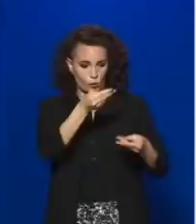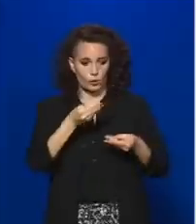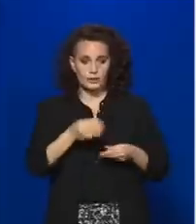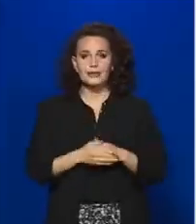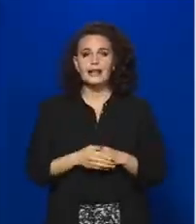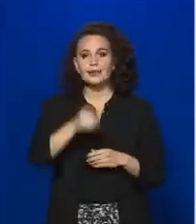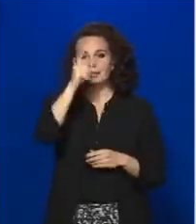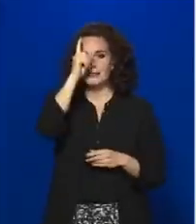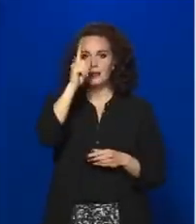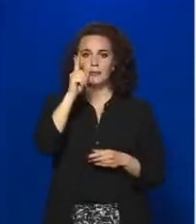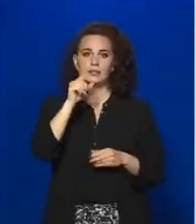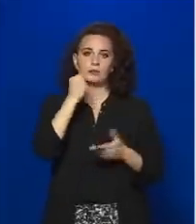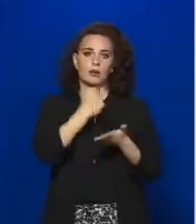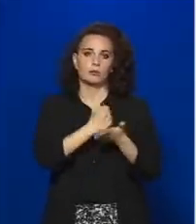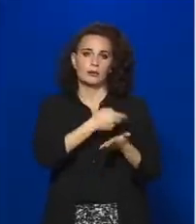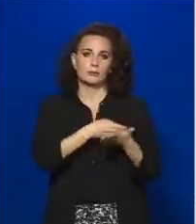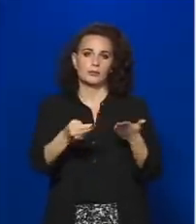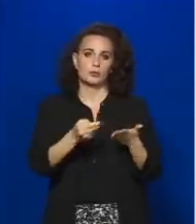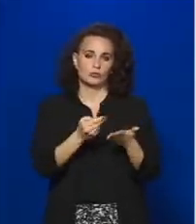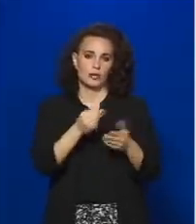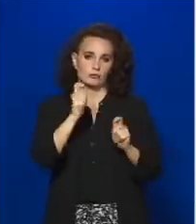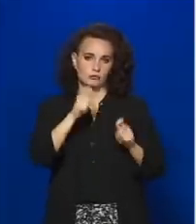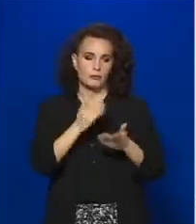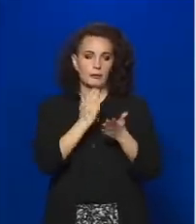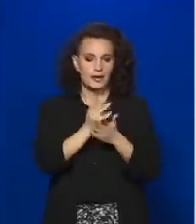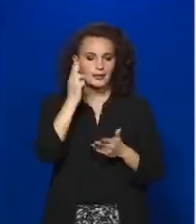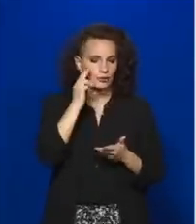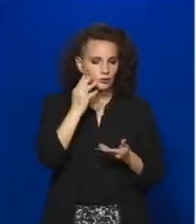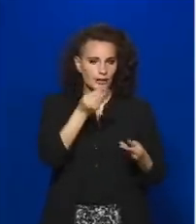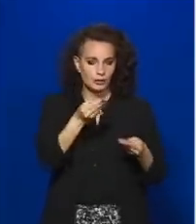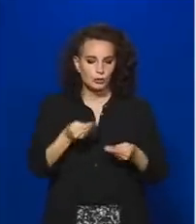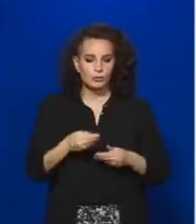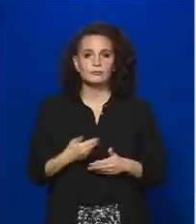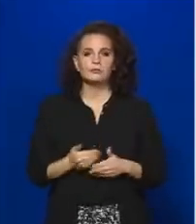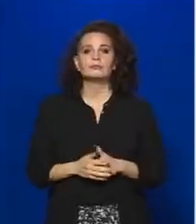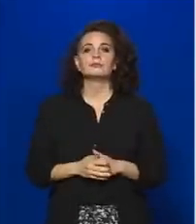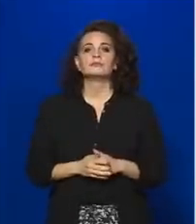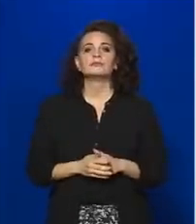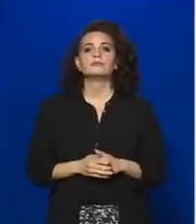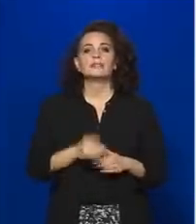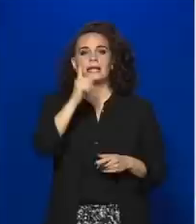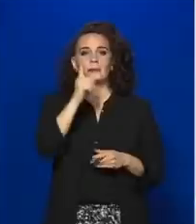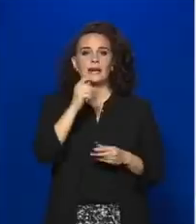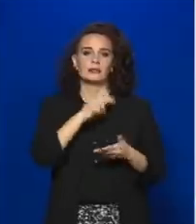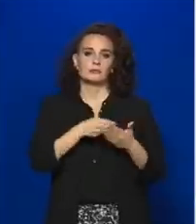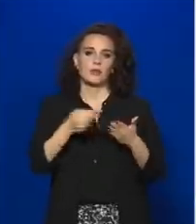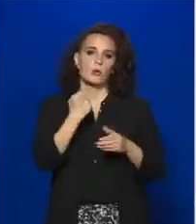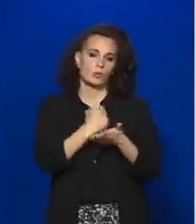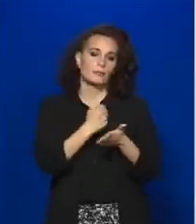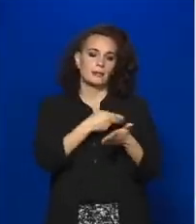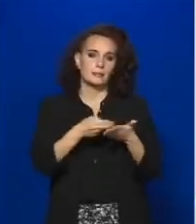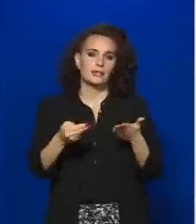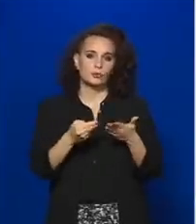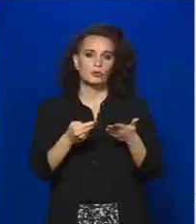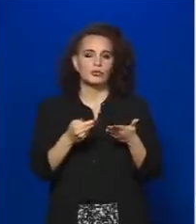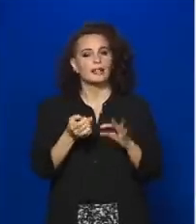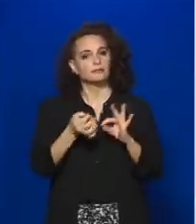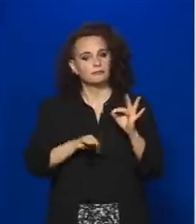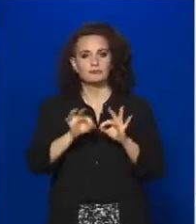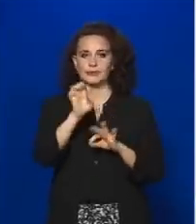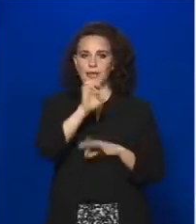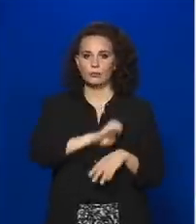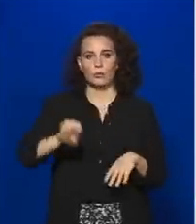Alkotmánybíróság döntését igen, és a Német Alkotmánybíróságnak az egyébként egész Európában komoly